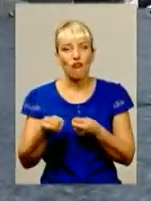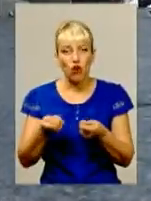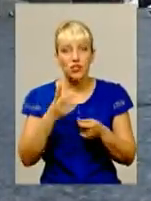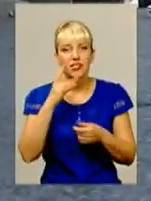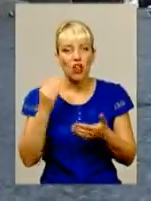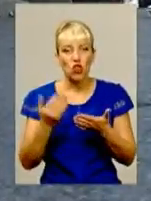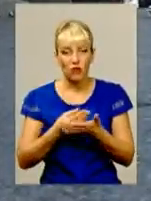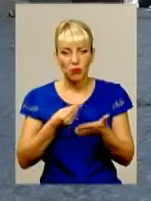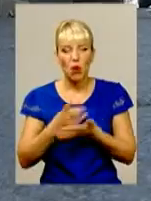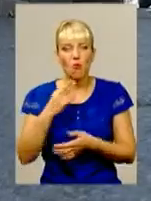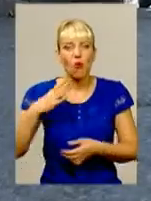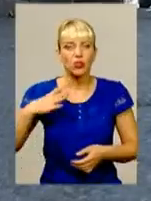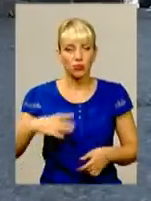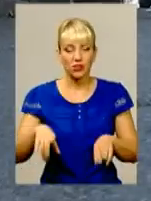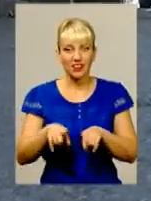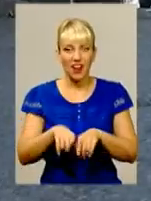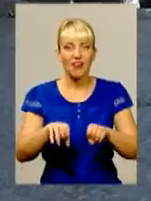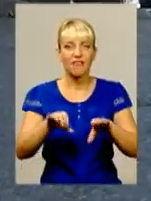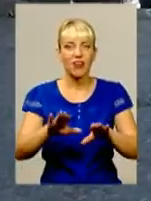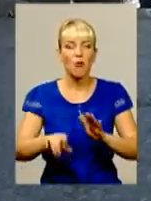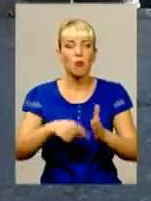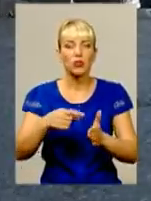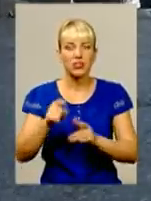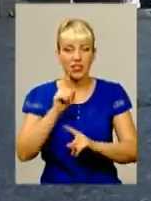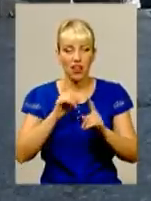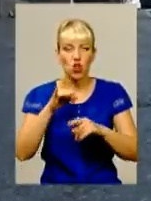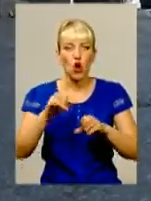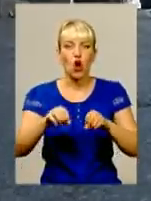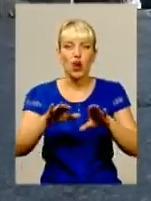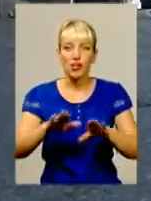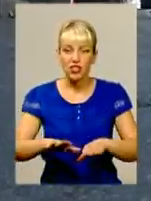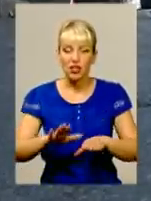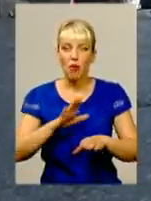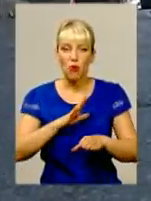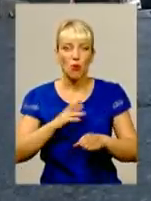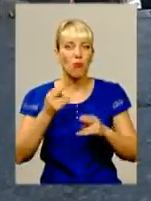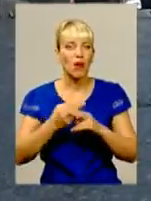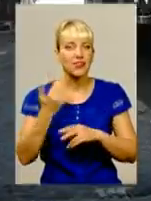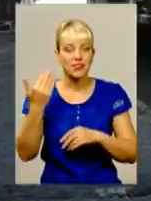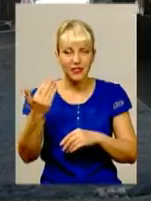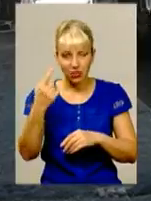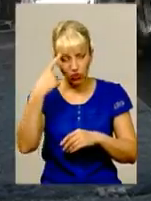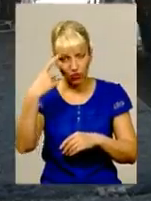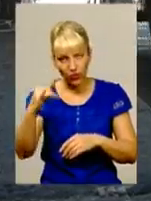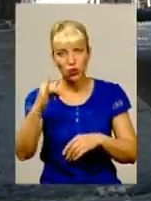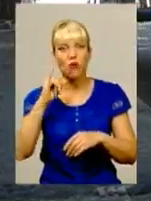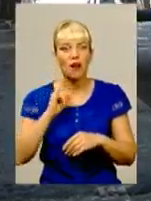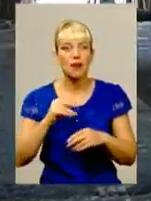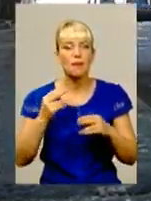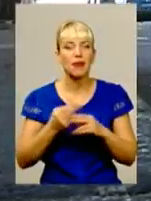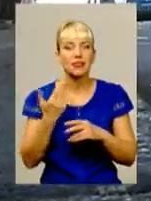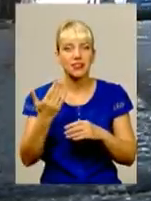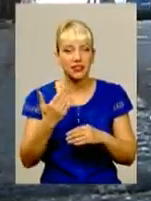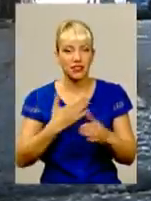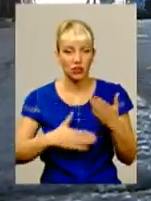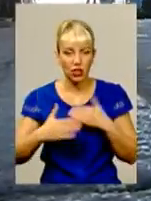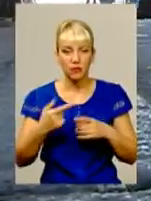вирішили у міській раді. Проте, зазначають перевізники, рішення приймалося без їхнього відома та без обговорення. Кажуть, нинішні тарифи, як